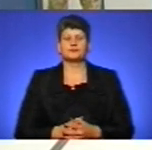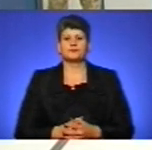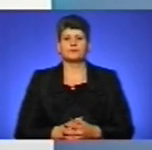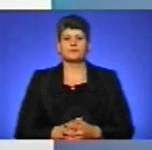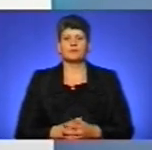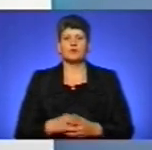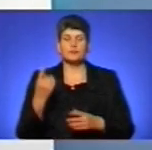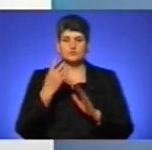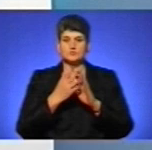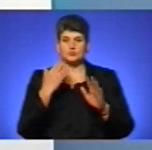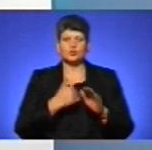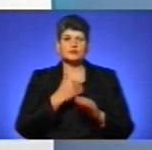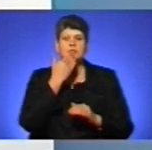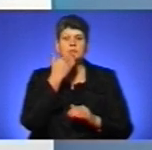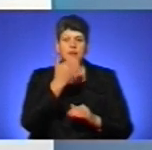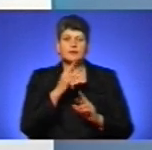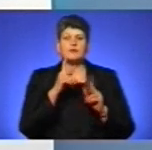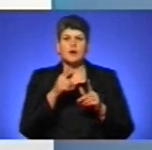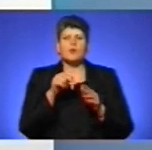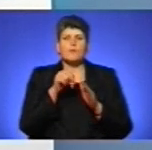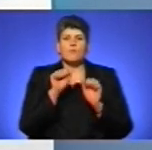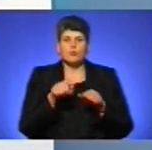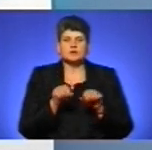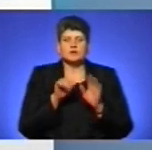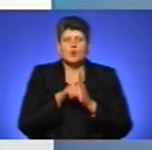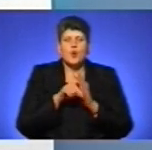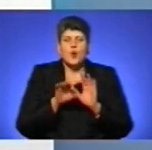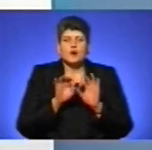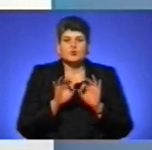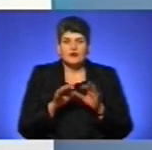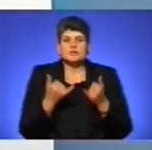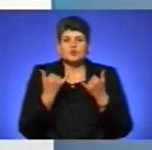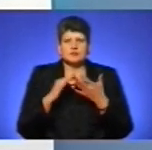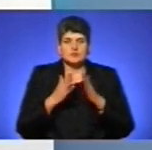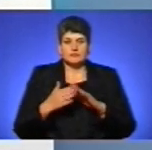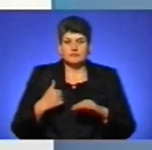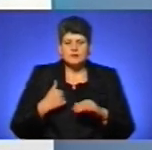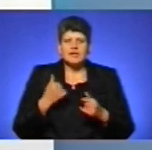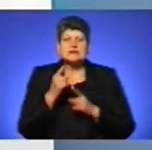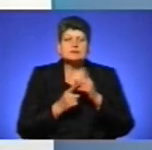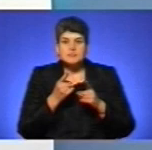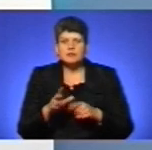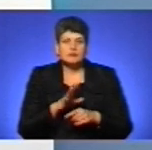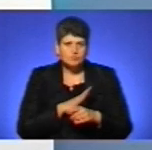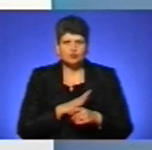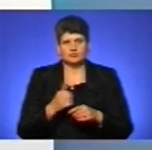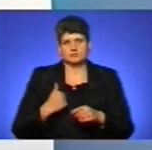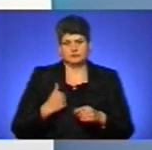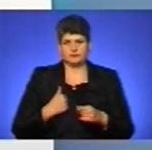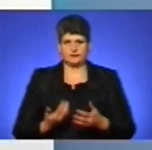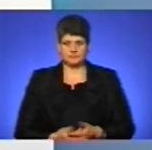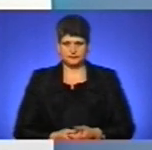Насамперед, хочу запитати, як можете охарактеризувати теперішній стан війська, також зміни, які відбулися в Збройних Силах України.